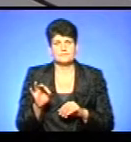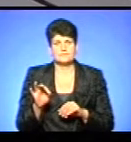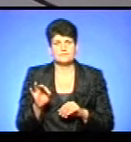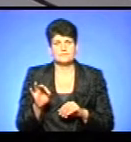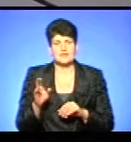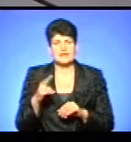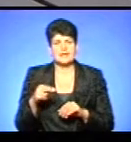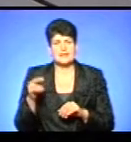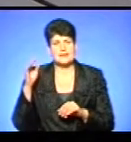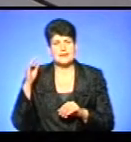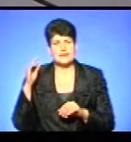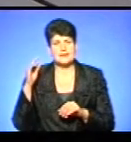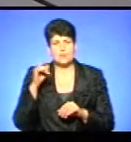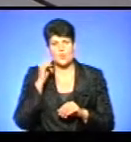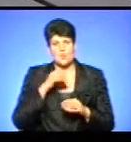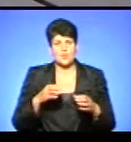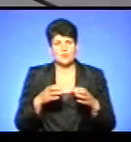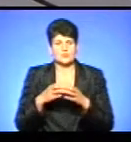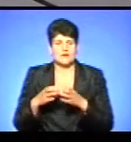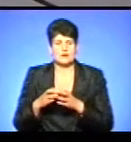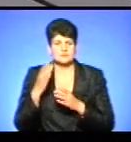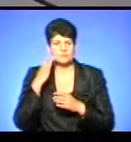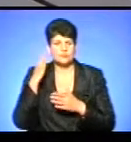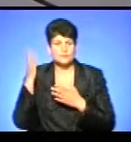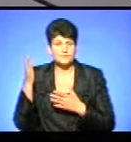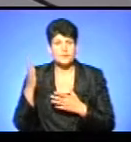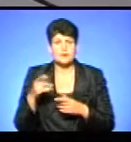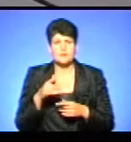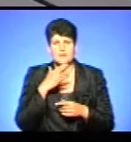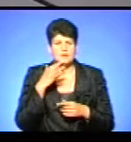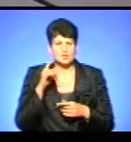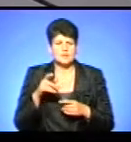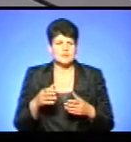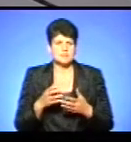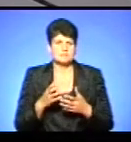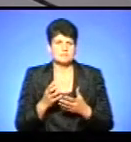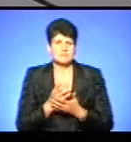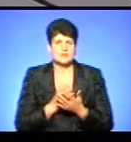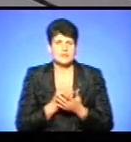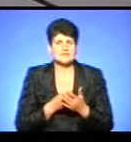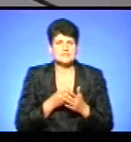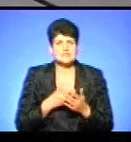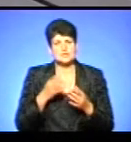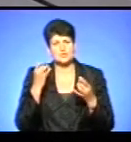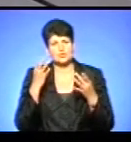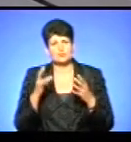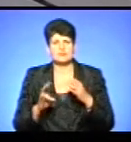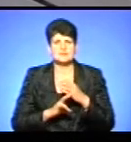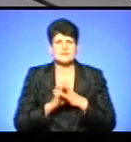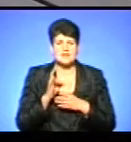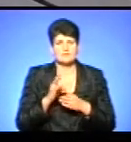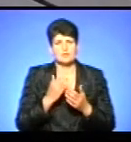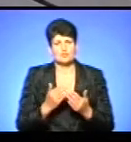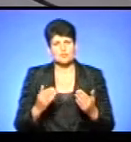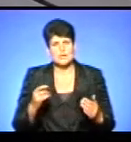про діаспору, про іміграцію, яка тим є через те, що дуже багато людей, вони зберігли цінності, культуру, церкви, різні музеї